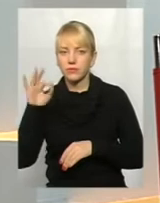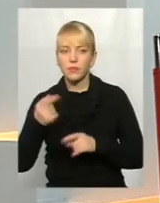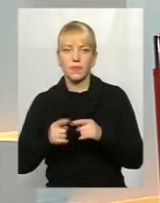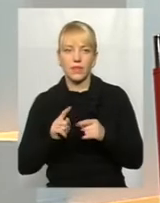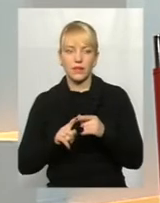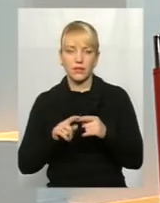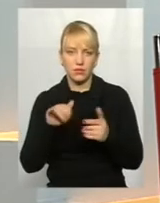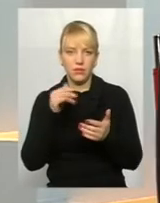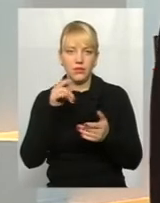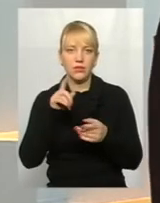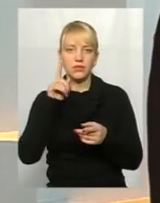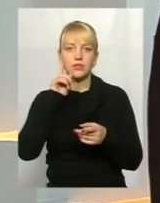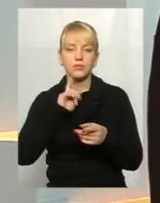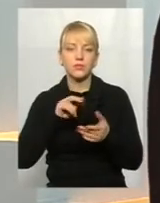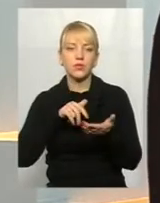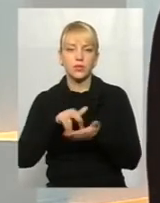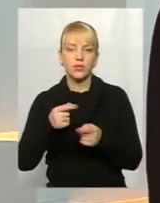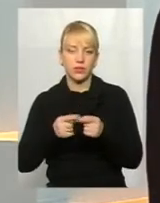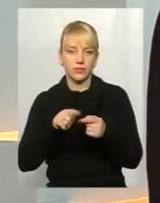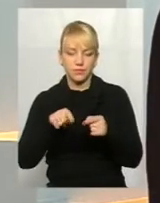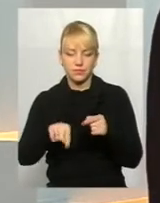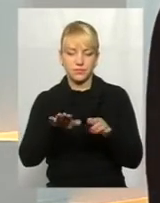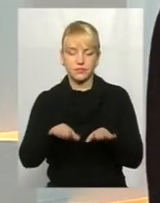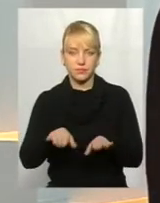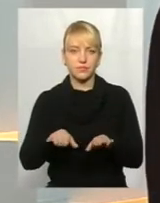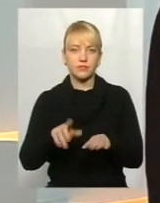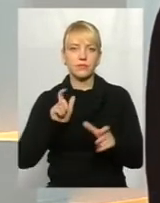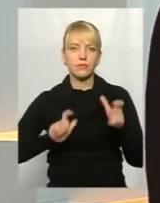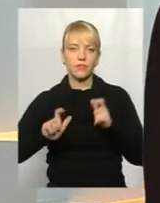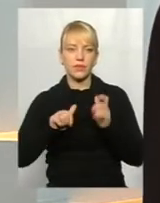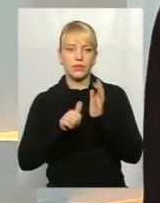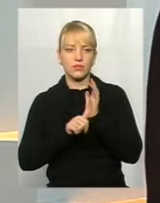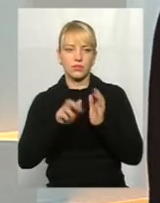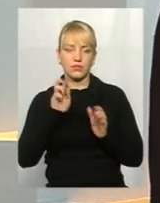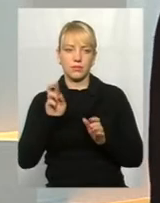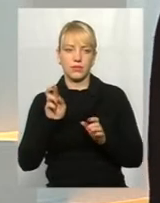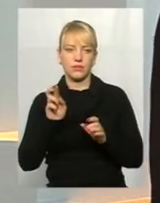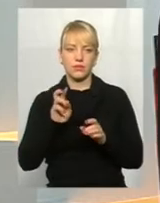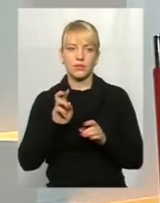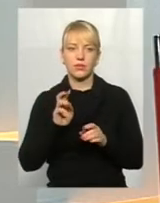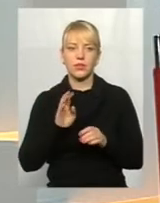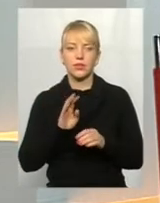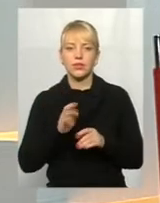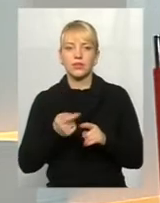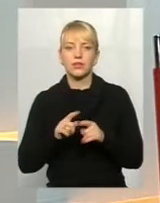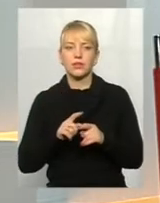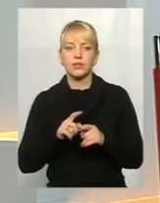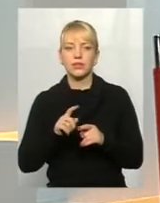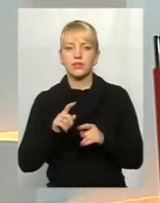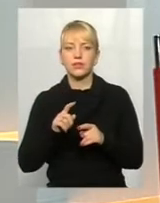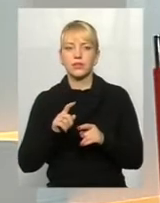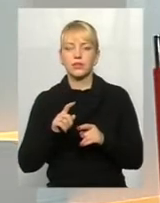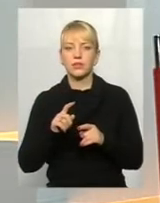саме в цю амбулаторію за адресою Інститутська 6Б. Не важче добратися до